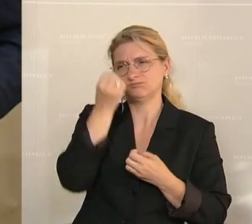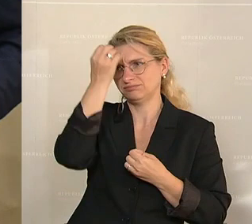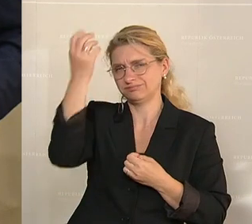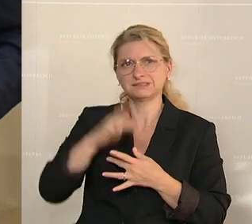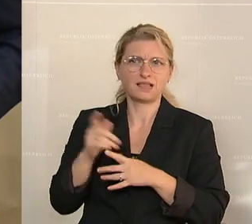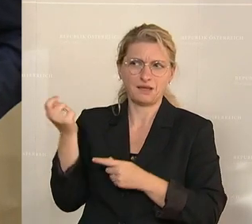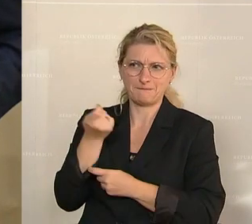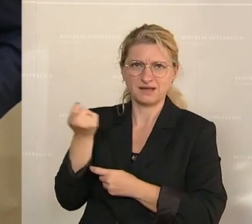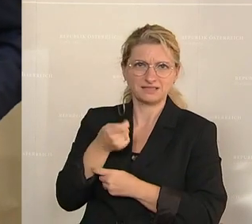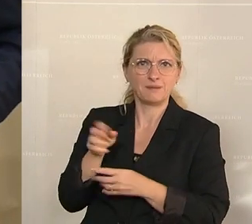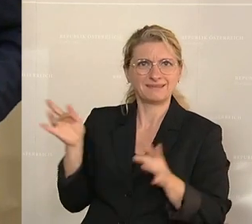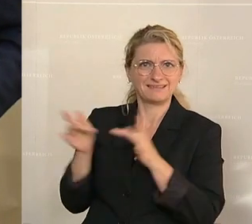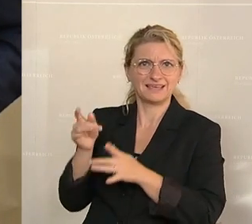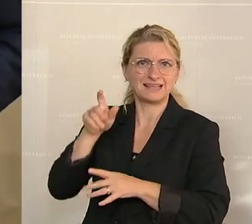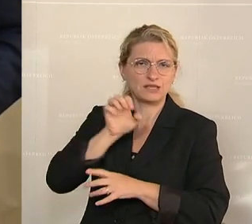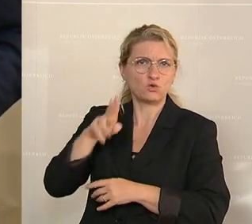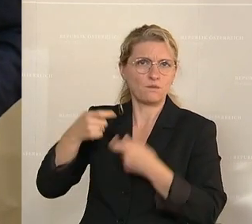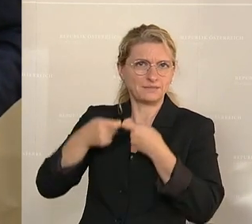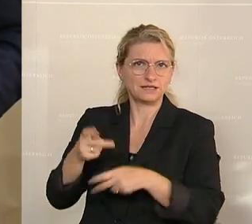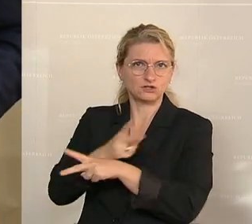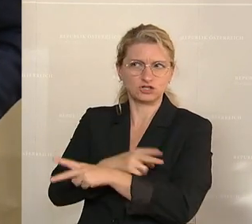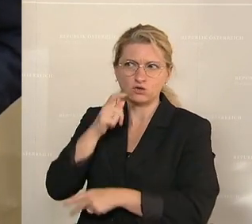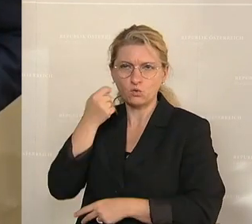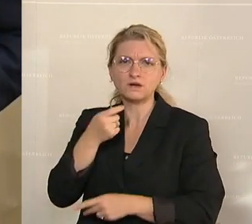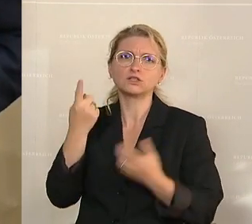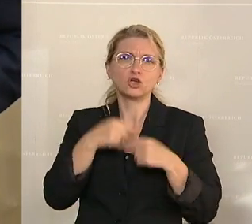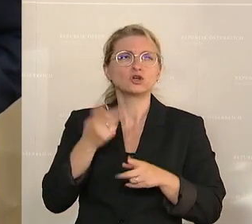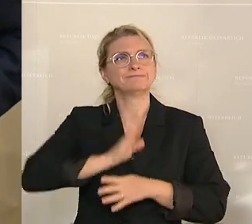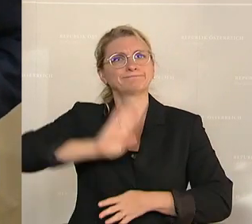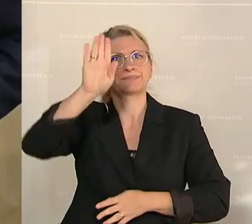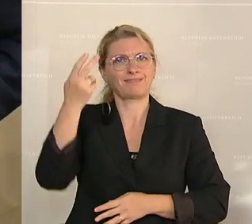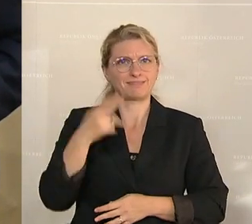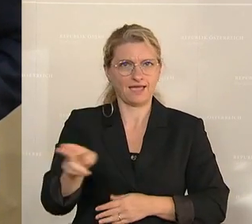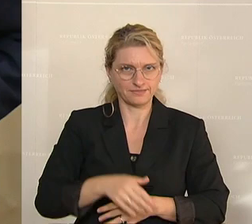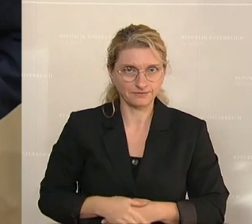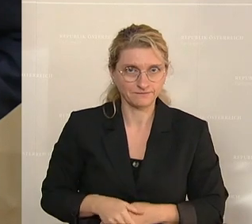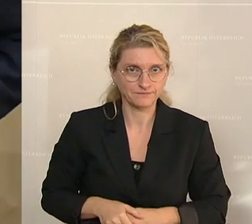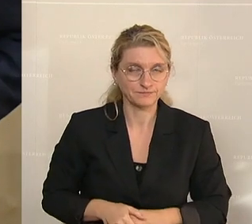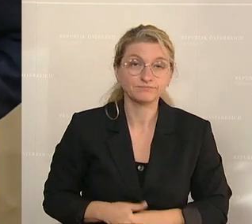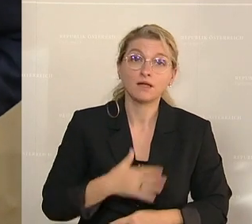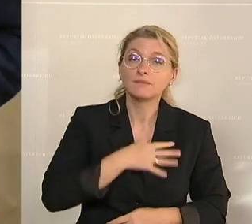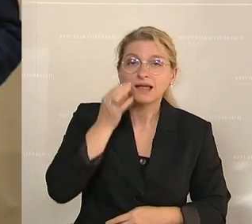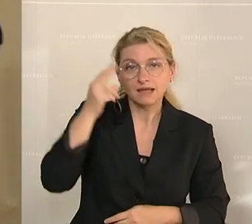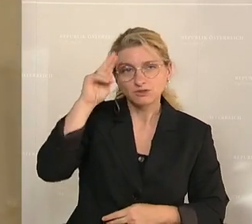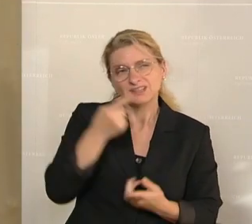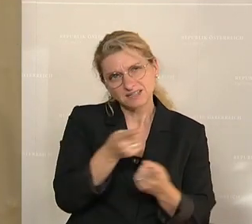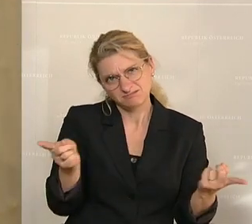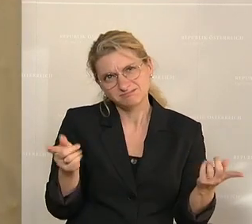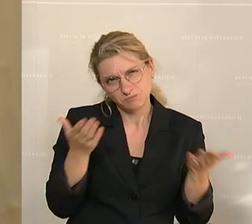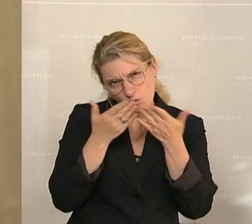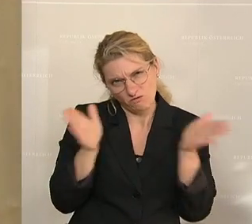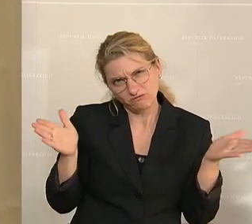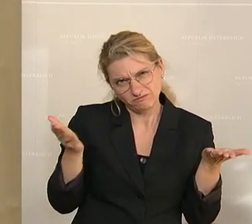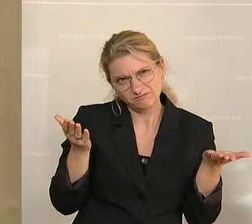gegen den EU-Mitgliedstaat Ungarn zu stimmen. Meine sehr geehrten Damen und Herren, seien Sie ehrlich, wir können